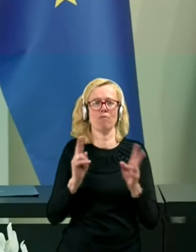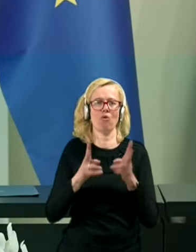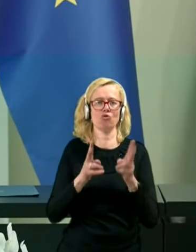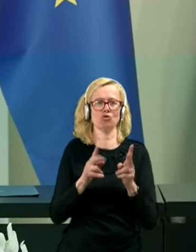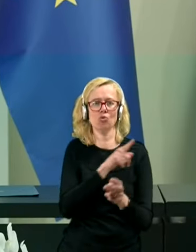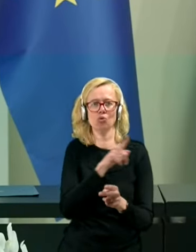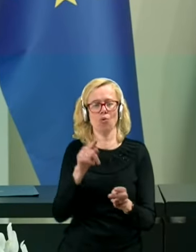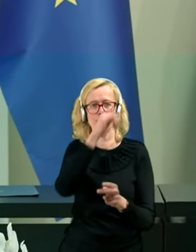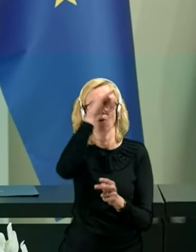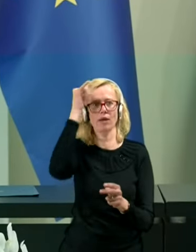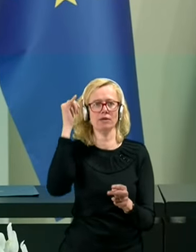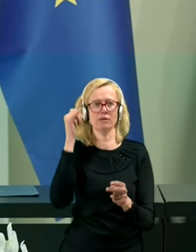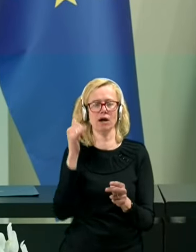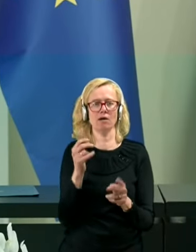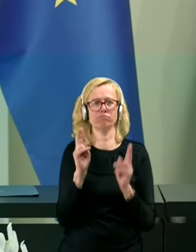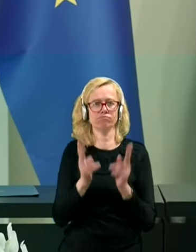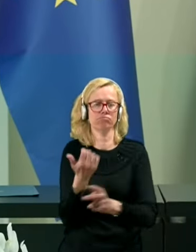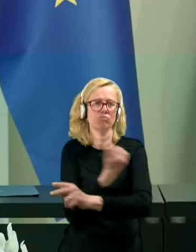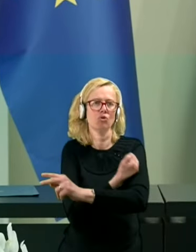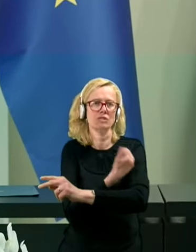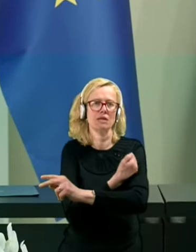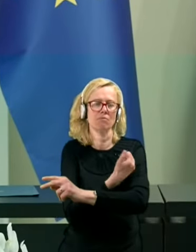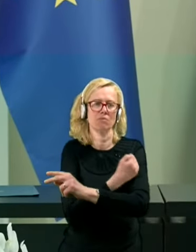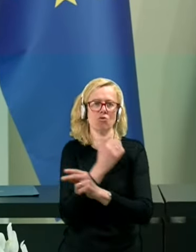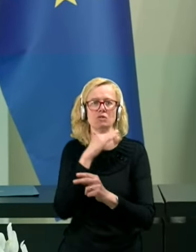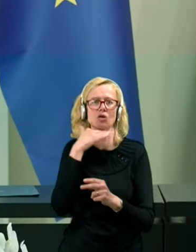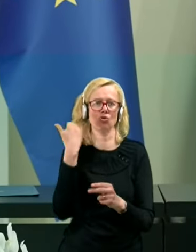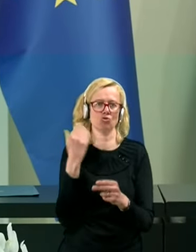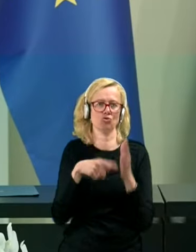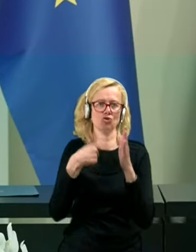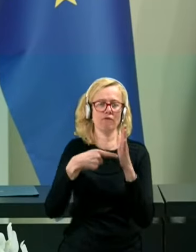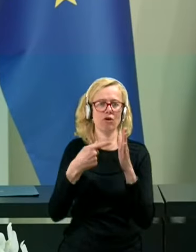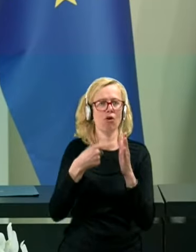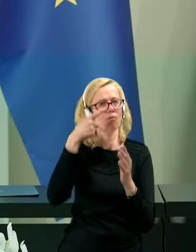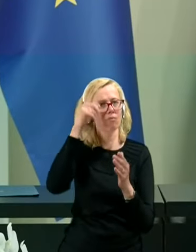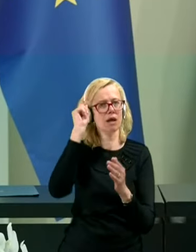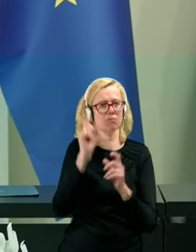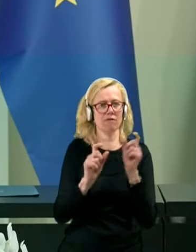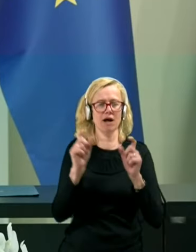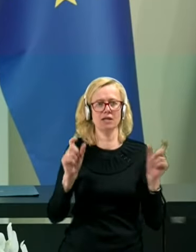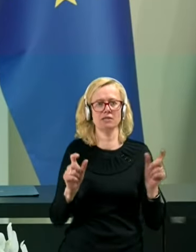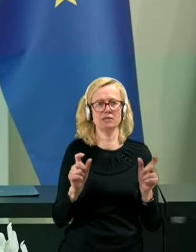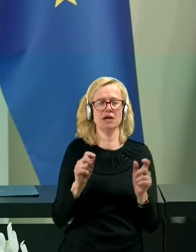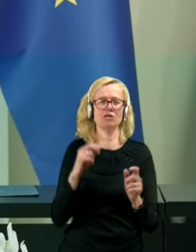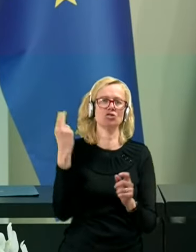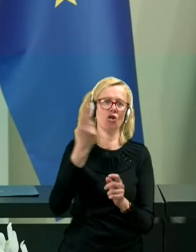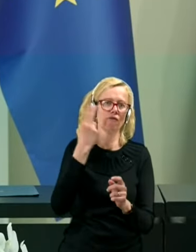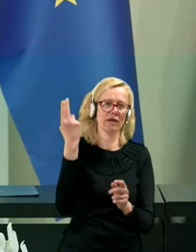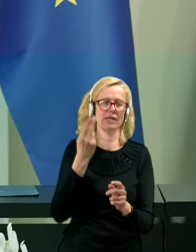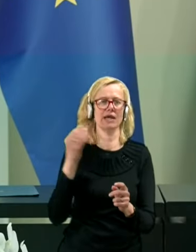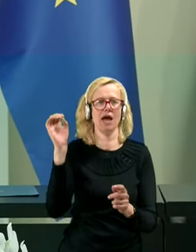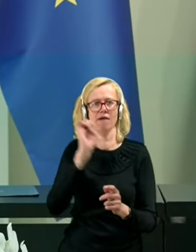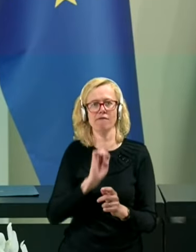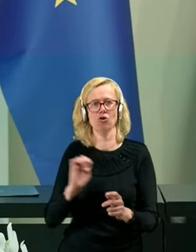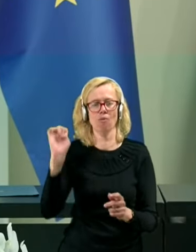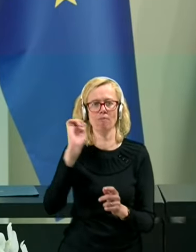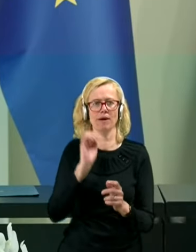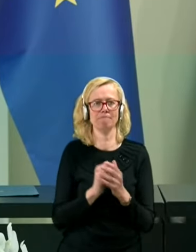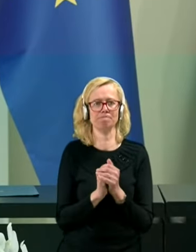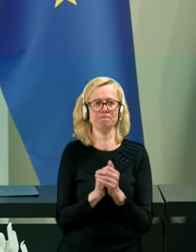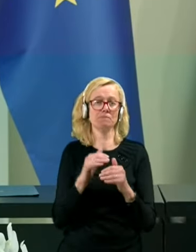pocepimo zadostno število prebivalcev in Slovenije in Evrope, in po